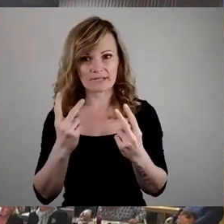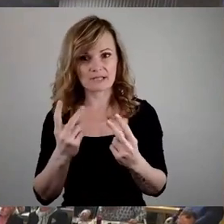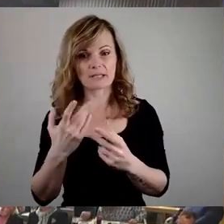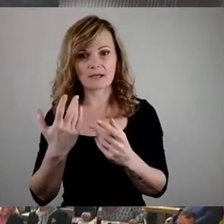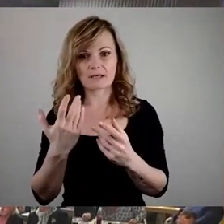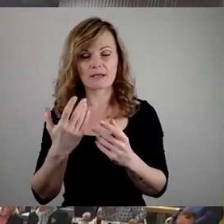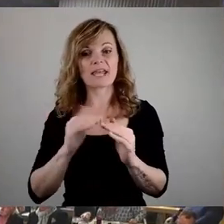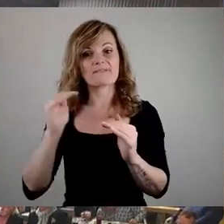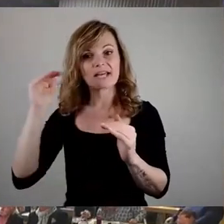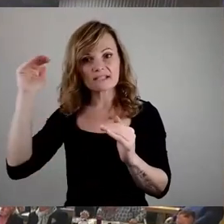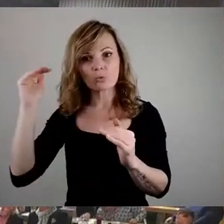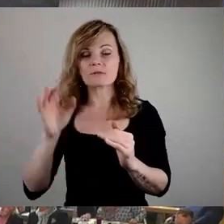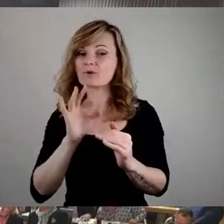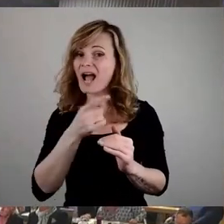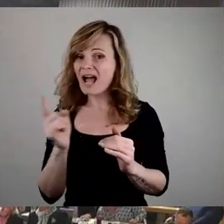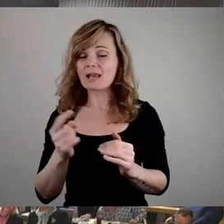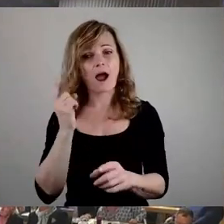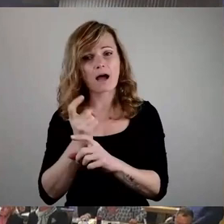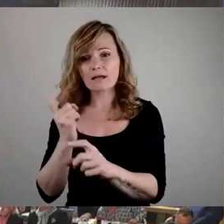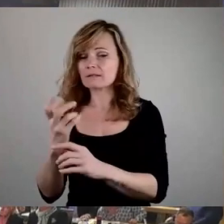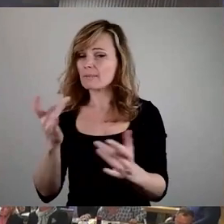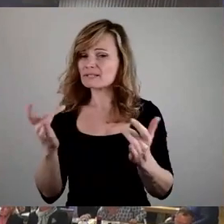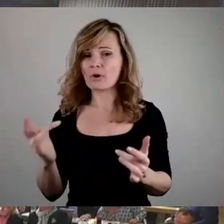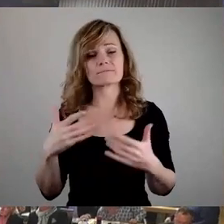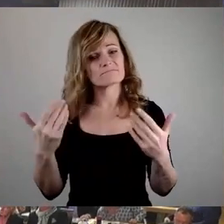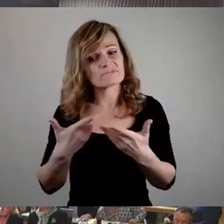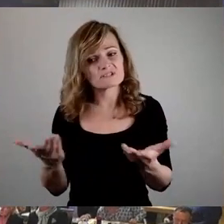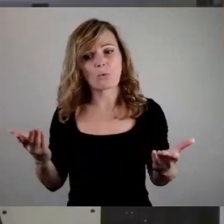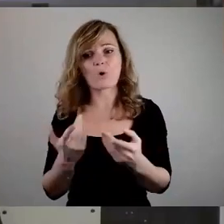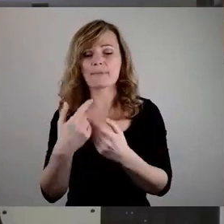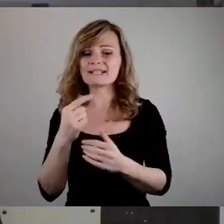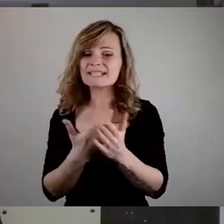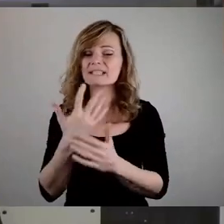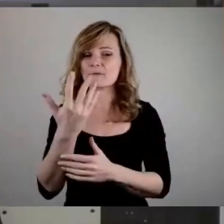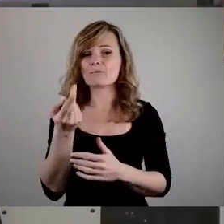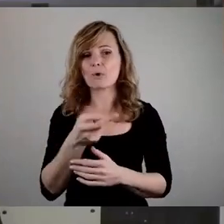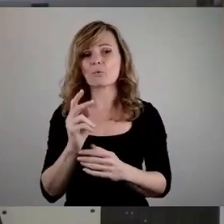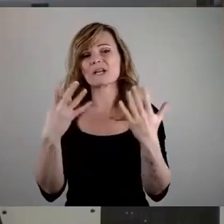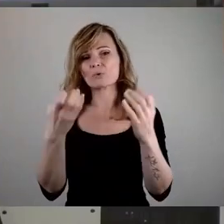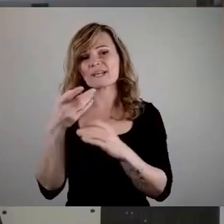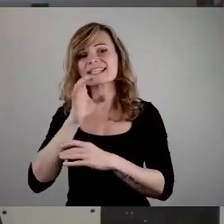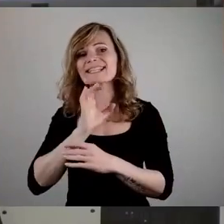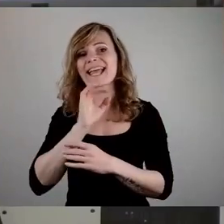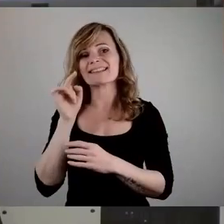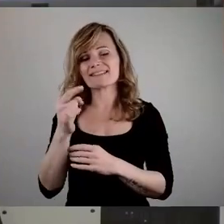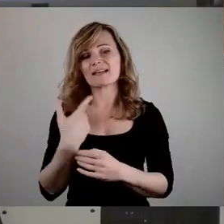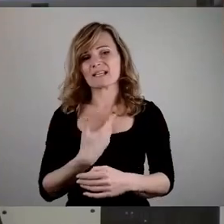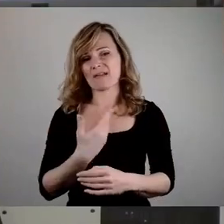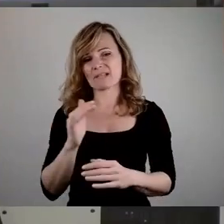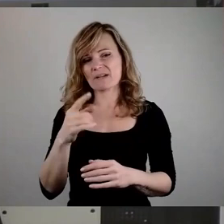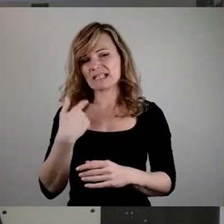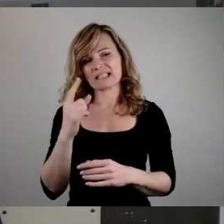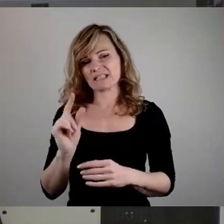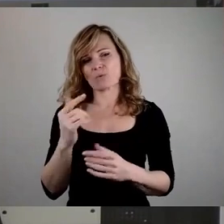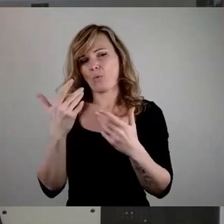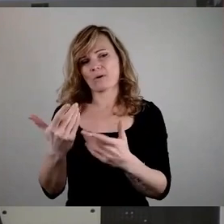zu, die trifft alle. Das ist hart, aber ich glaube tatsächlich auch, dass diese 5 Euro beziehungsweise 90 Cent im Zweifelsfall nicht das Kraut fett machen. Ich bin bei